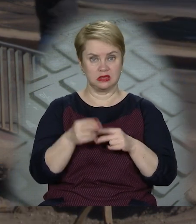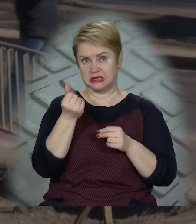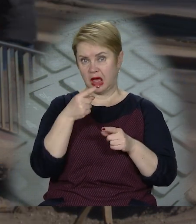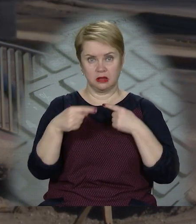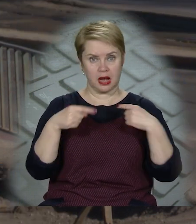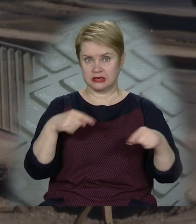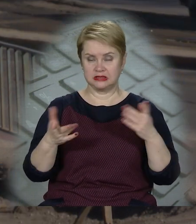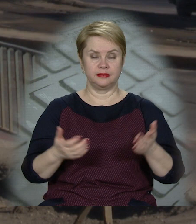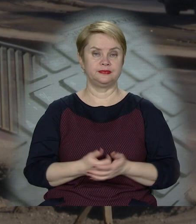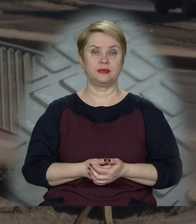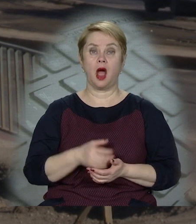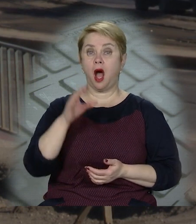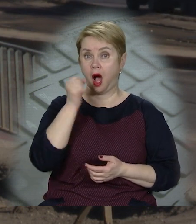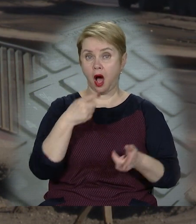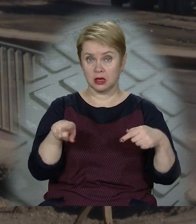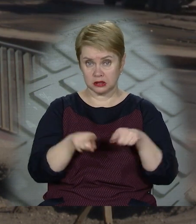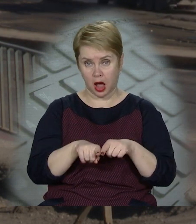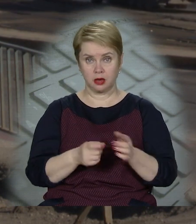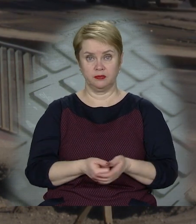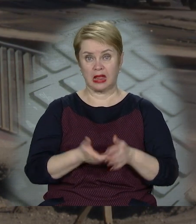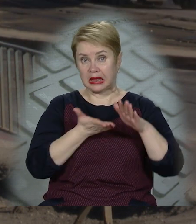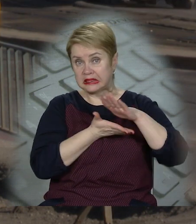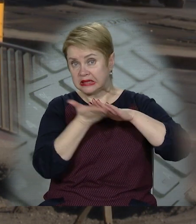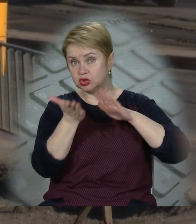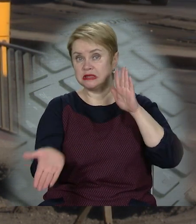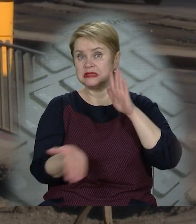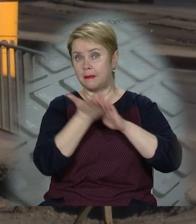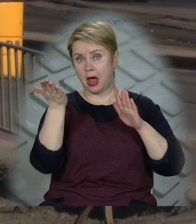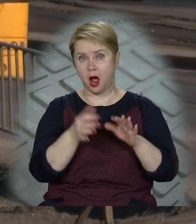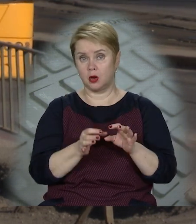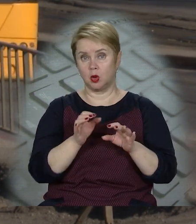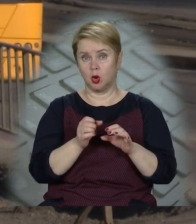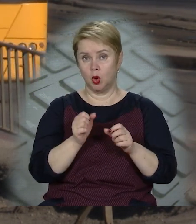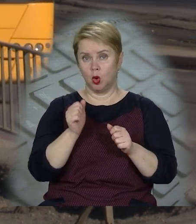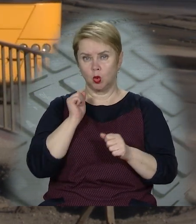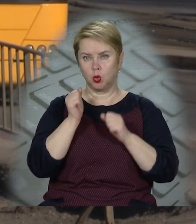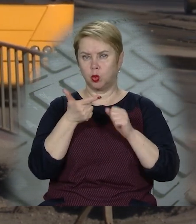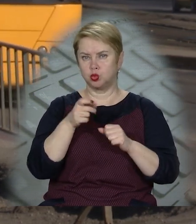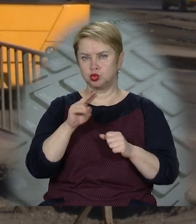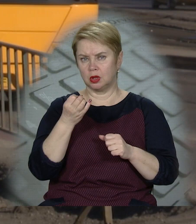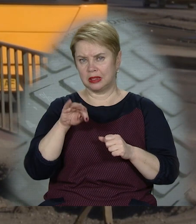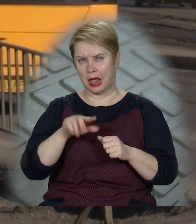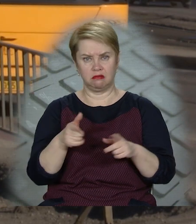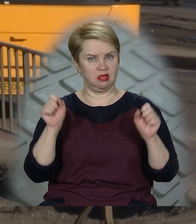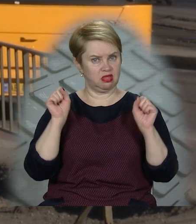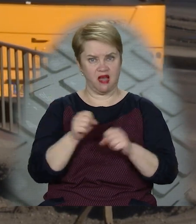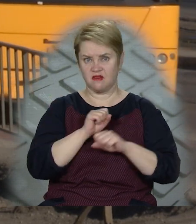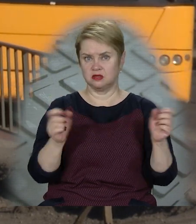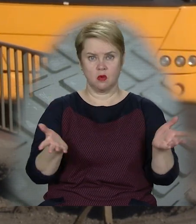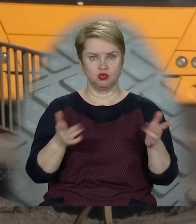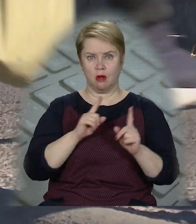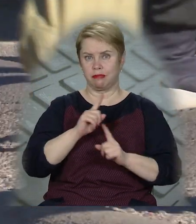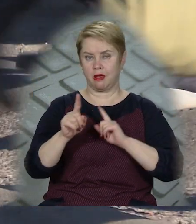вальюються. А так дніщем ціпляюся, глушитель, все остальное. Тут невозможливо